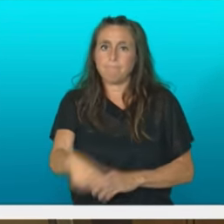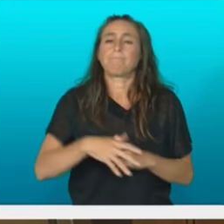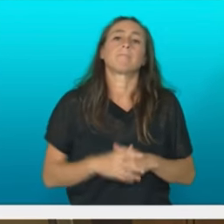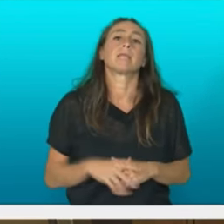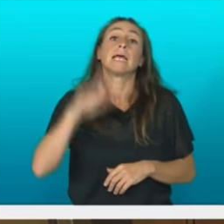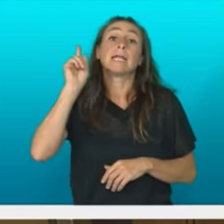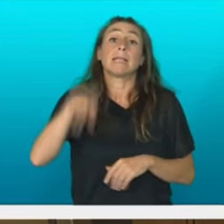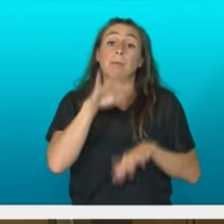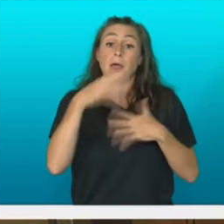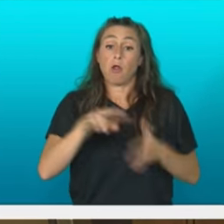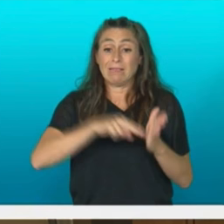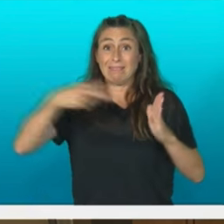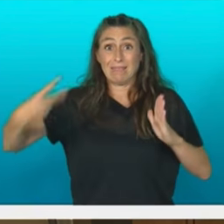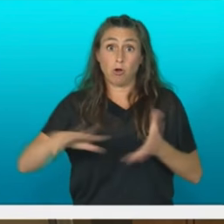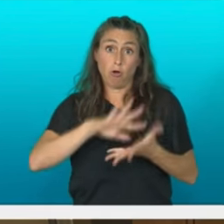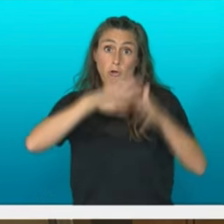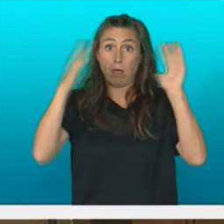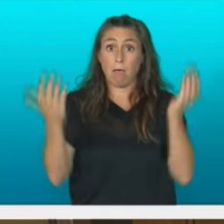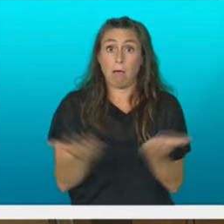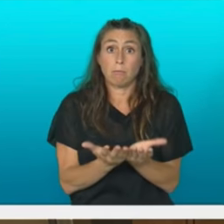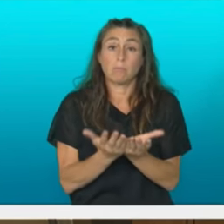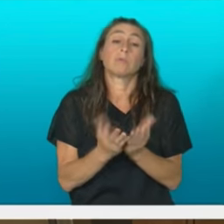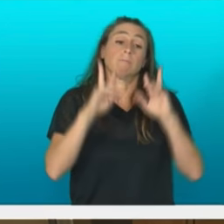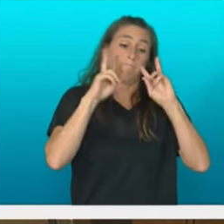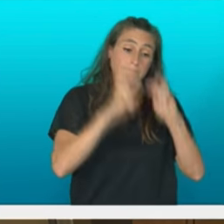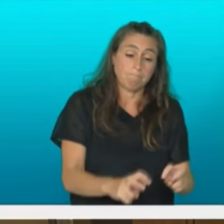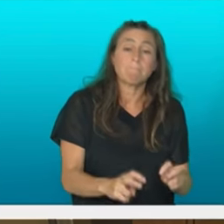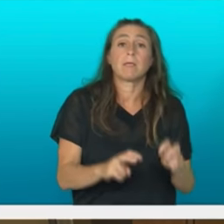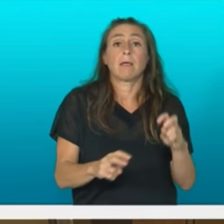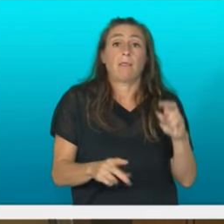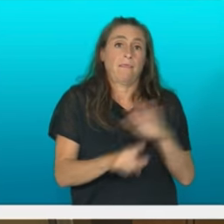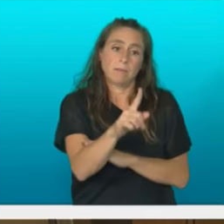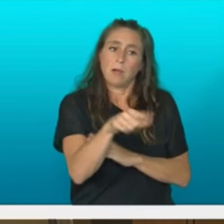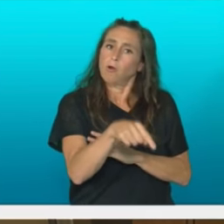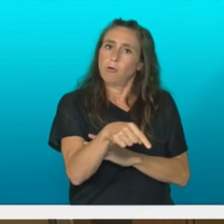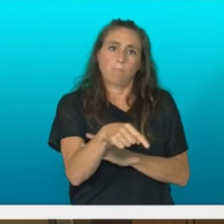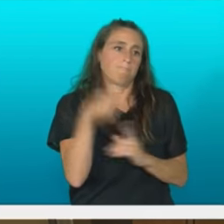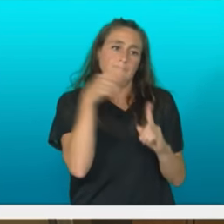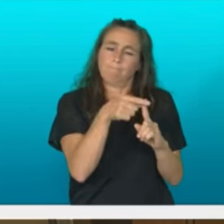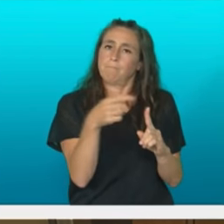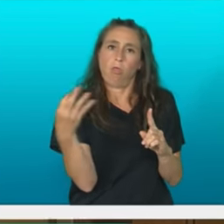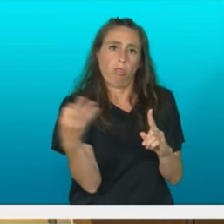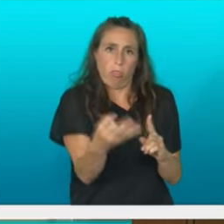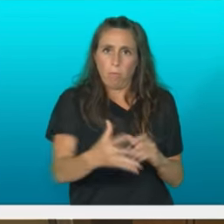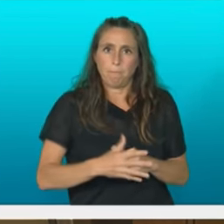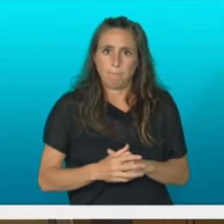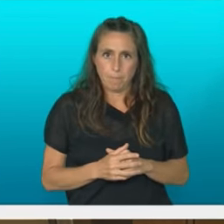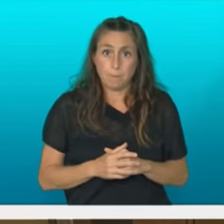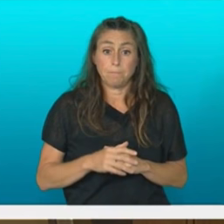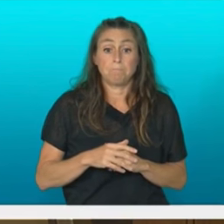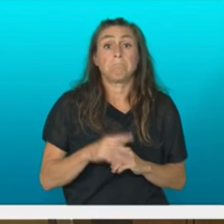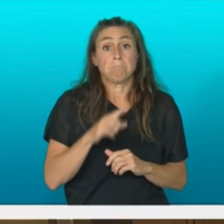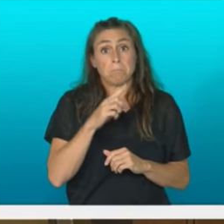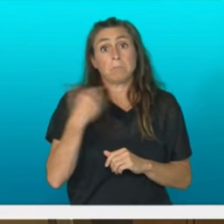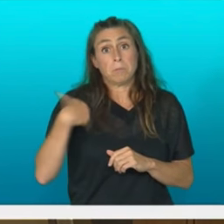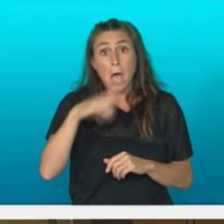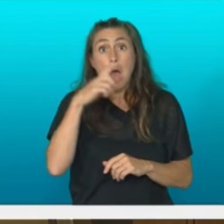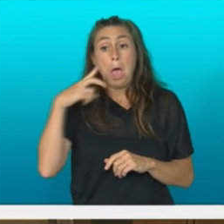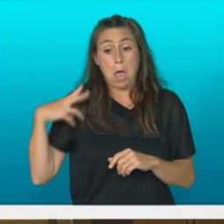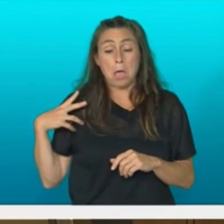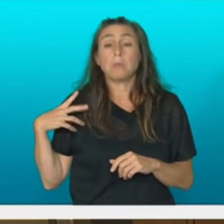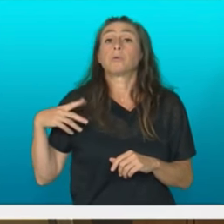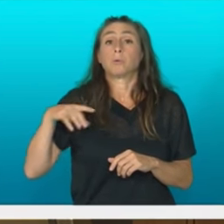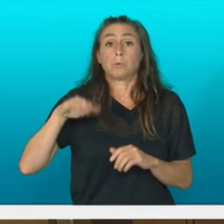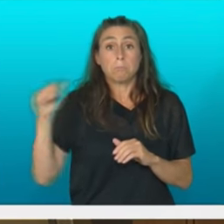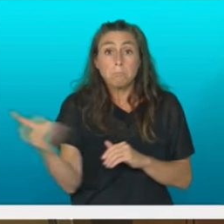onen erdian ikerketa eta garapenaren aldeko apustua ezinbestekoa da eta urteak dara matzeuskal horri ebildukesaten eragile ezberdinen